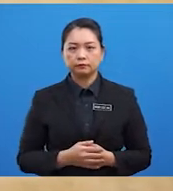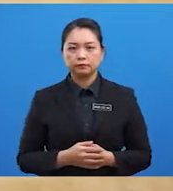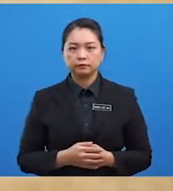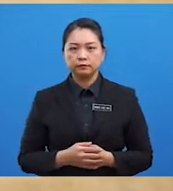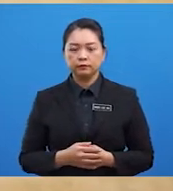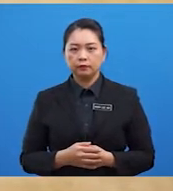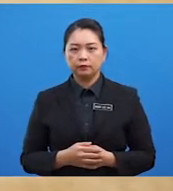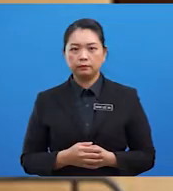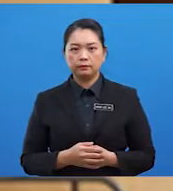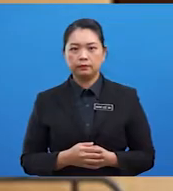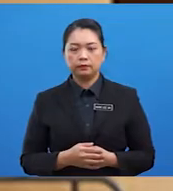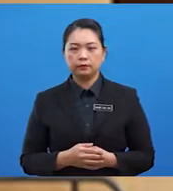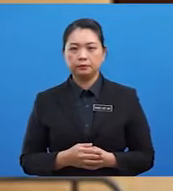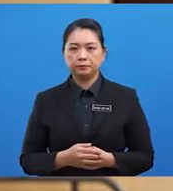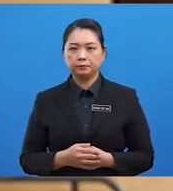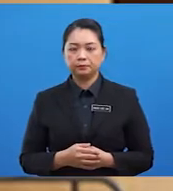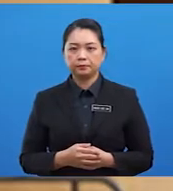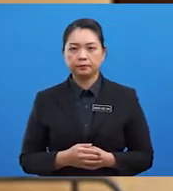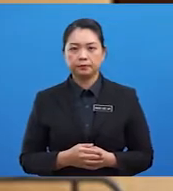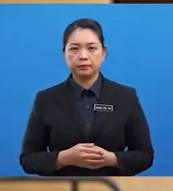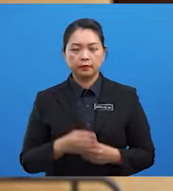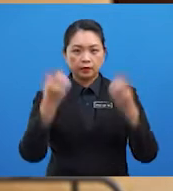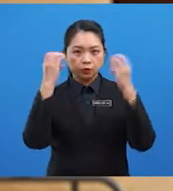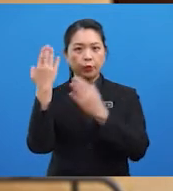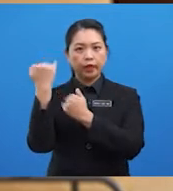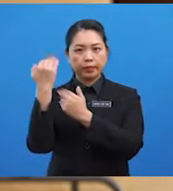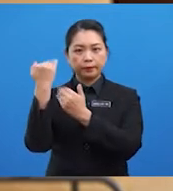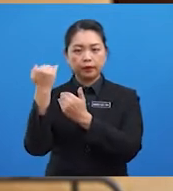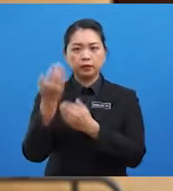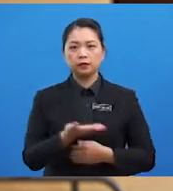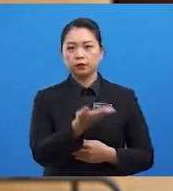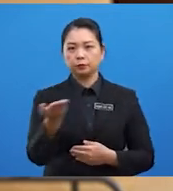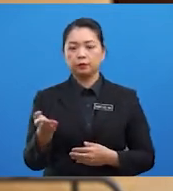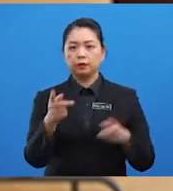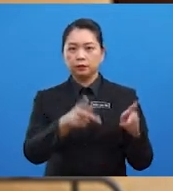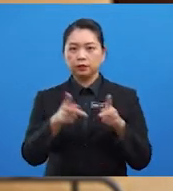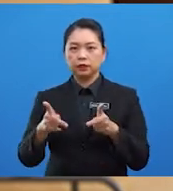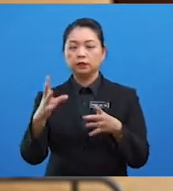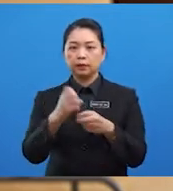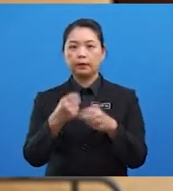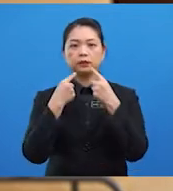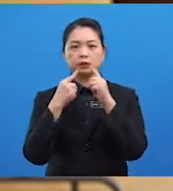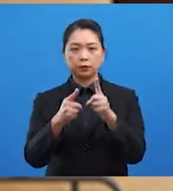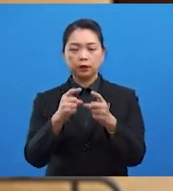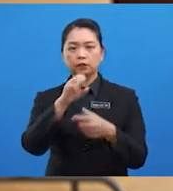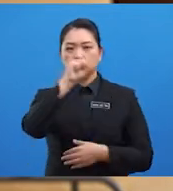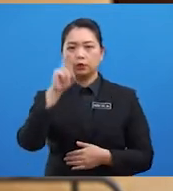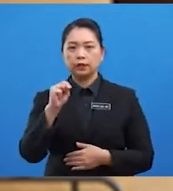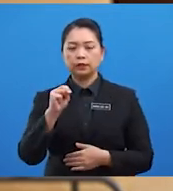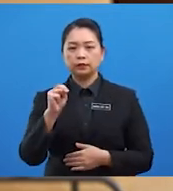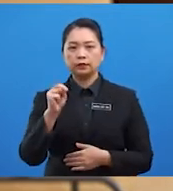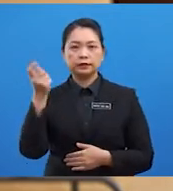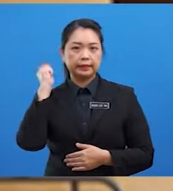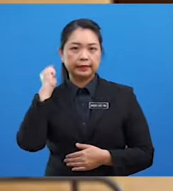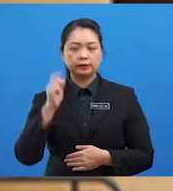baik pelajar-pelajar cikgu mengharapkan para pelajar dapat menjawab soalan esay yang cikgu